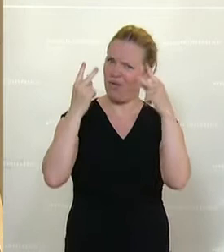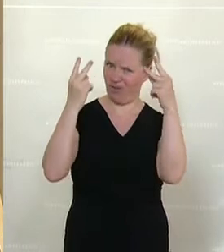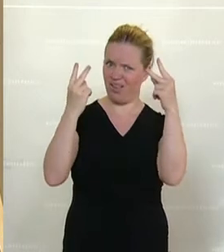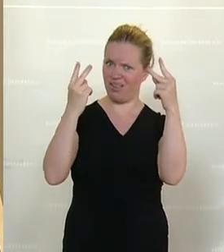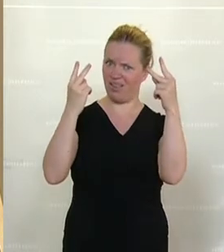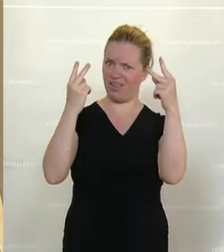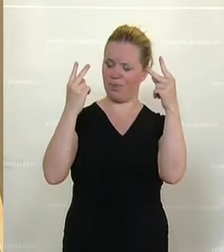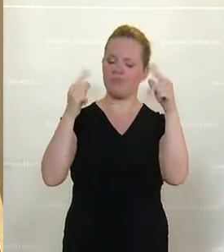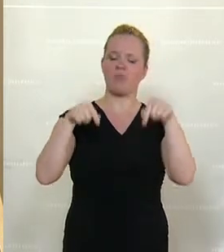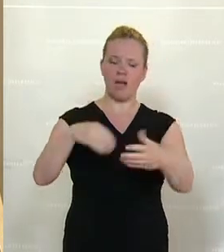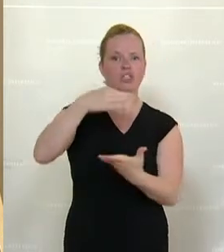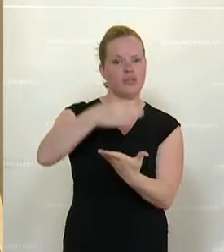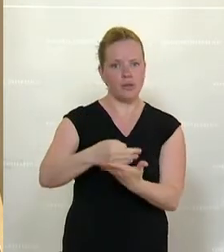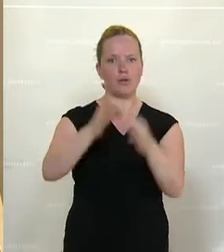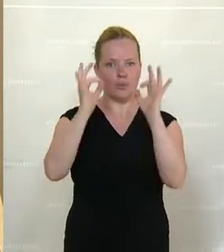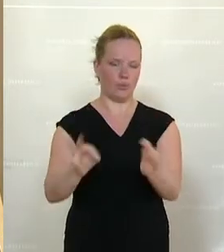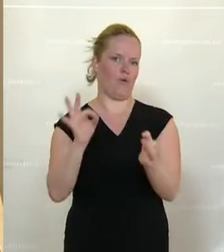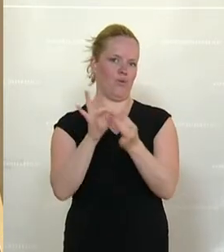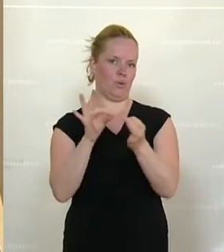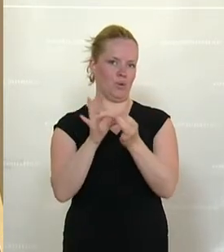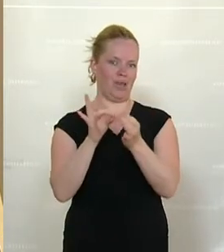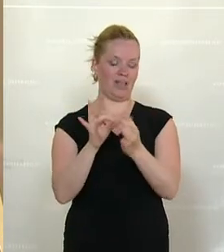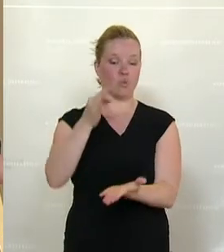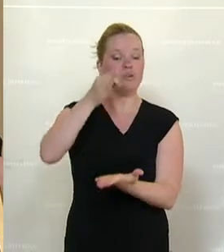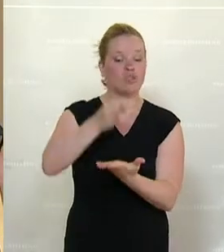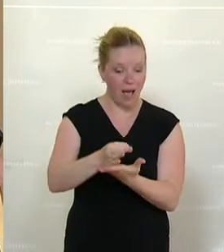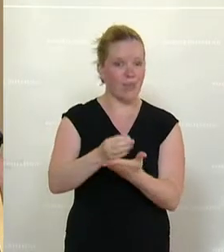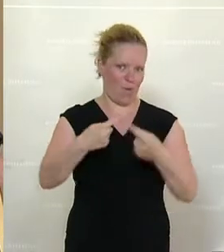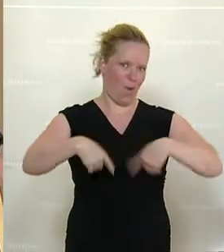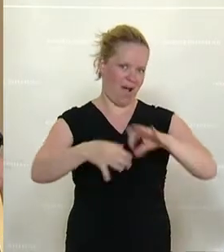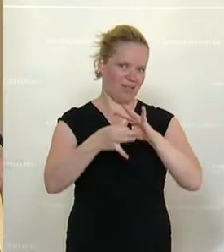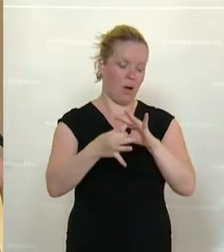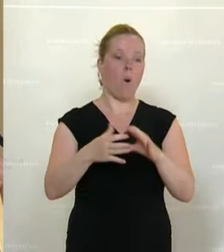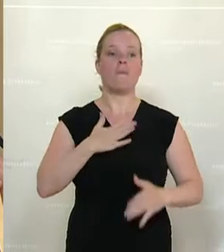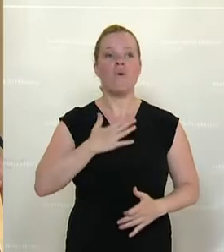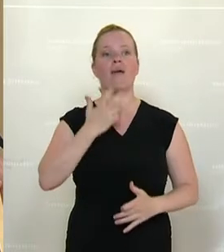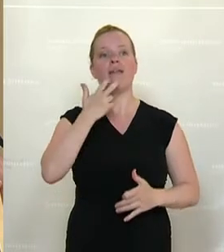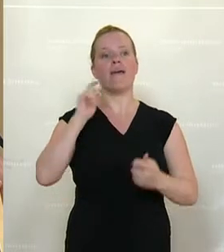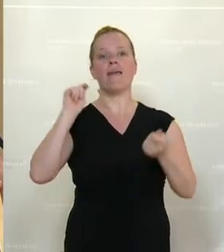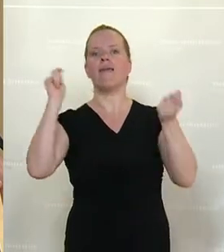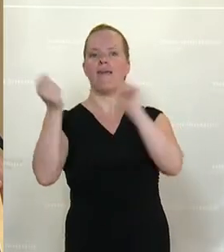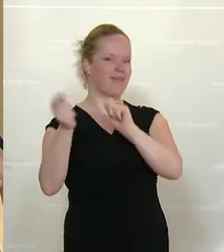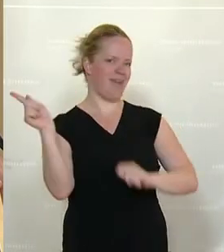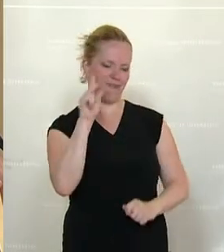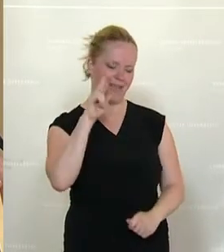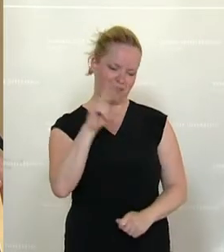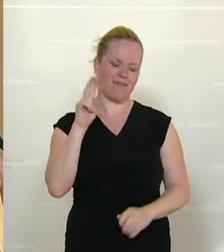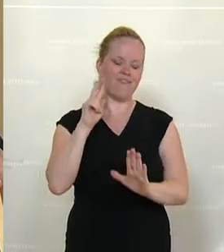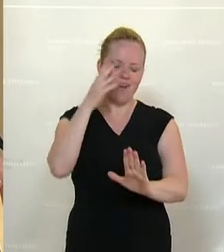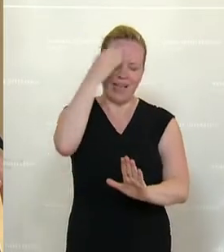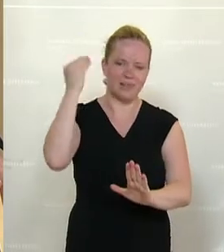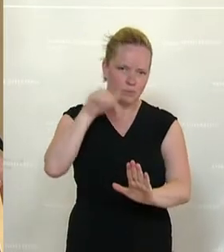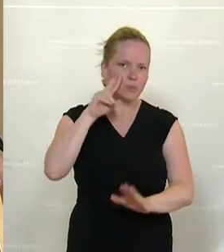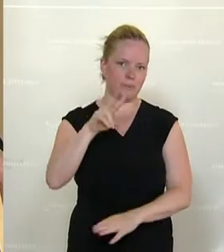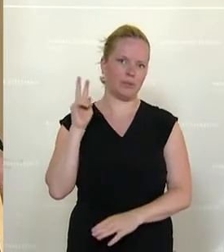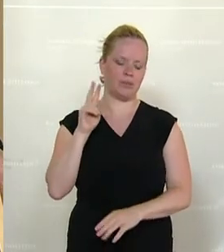funktionierenden Standort. Und den Standort darf man trotz Energiewende nie aus dem Auge verlieren, sondern muss immer den